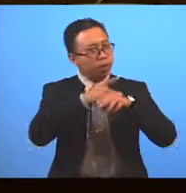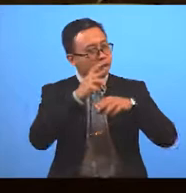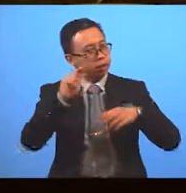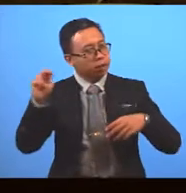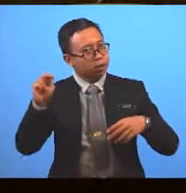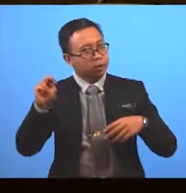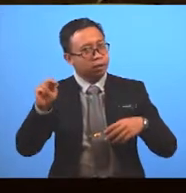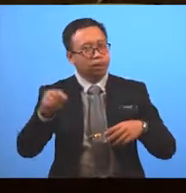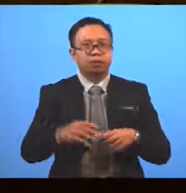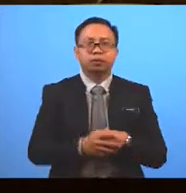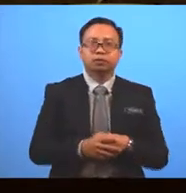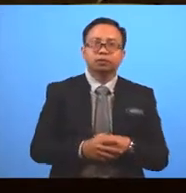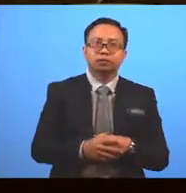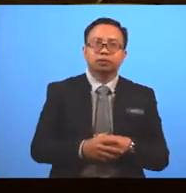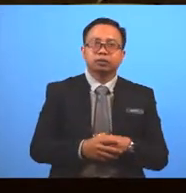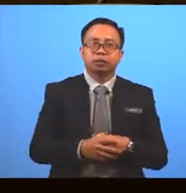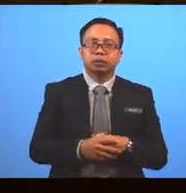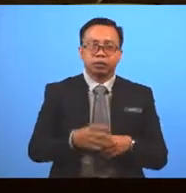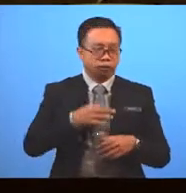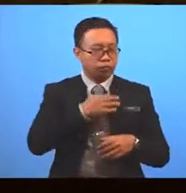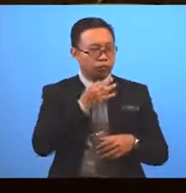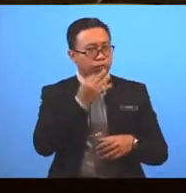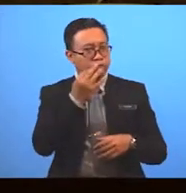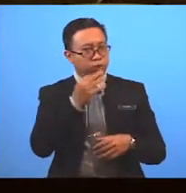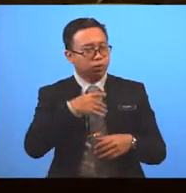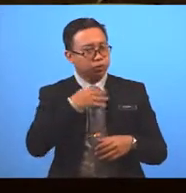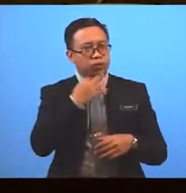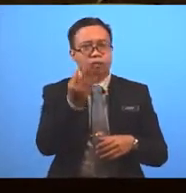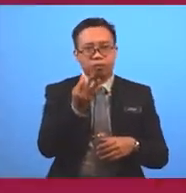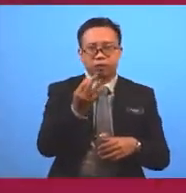Camera play And your favourite scenes